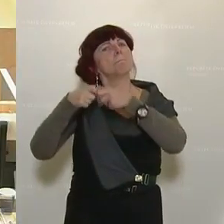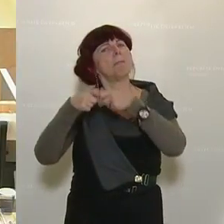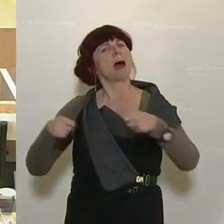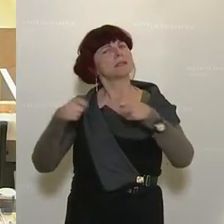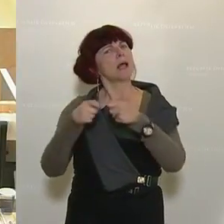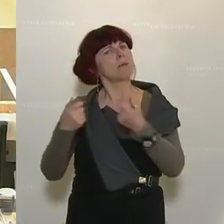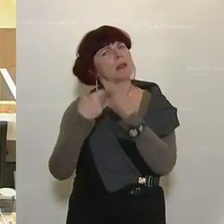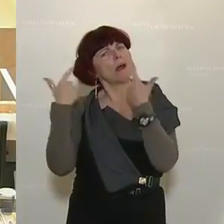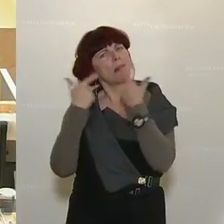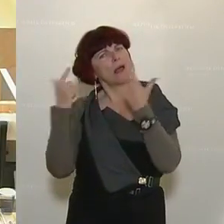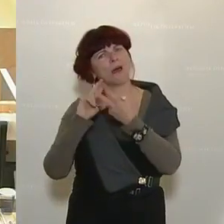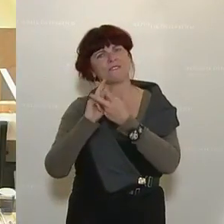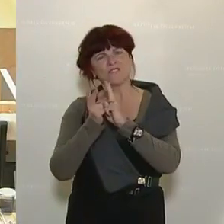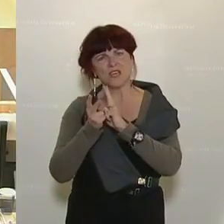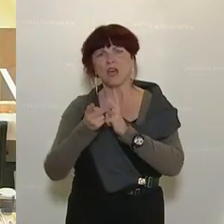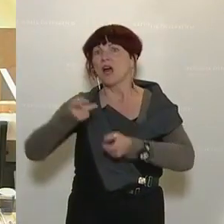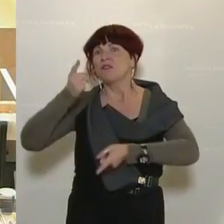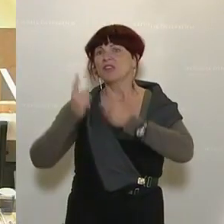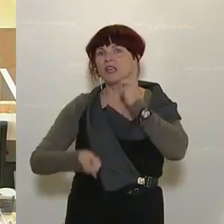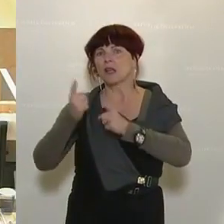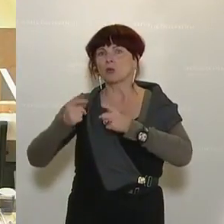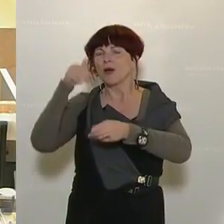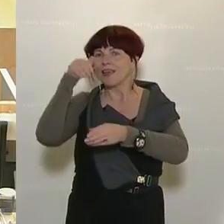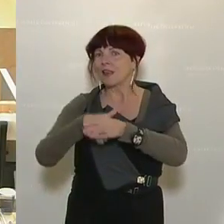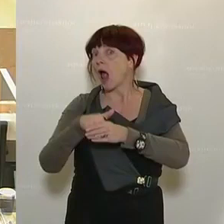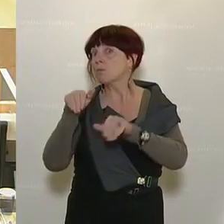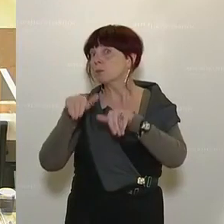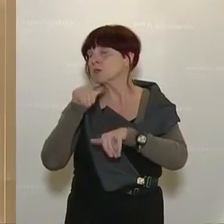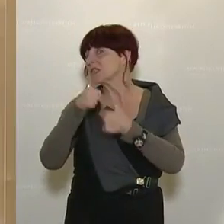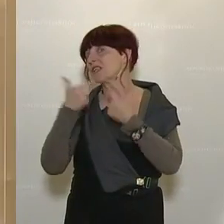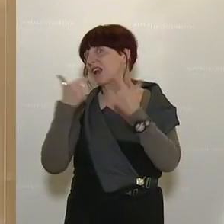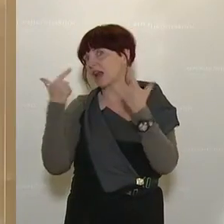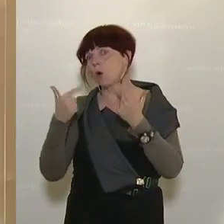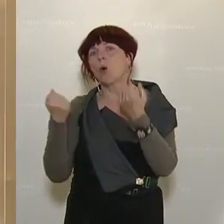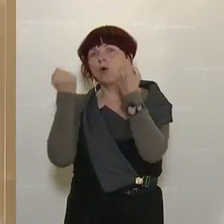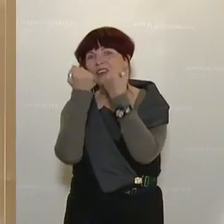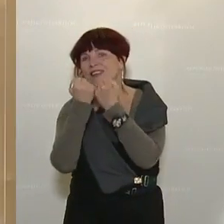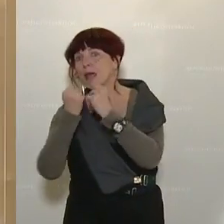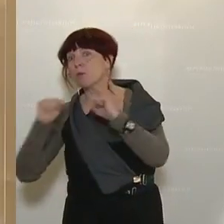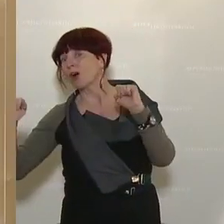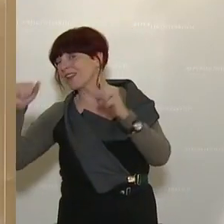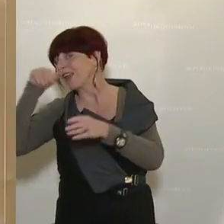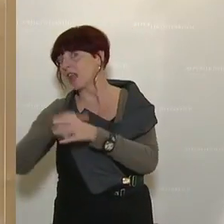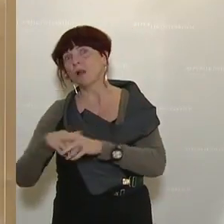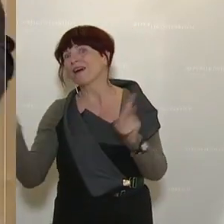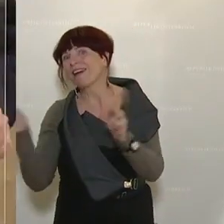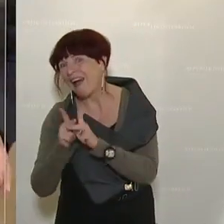erklären wollen, die man in einer Diktatur nicht erklären braucht und in einer Demokratie nicht erklären kann.